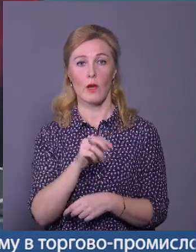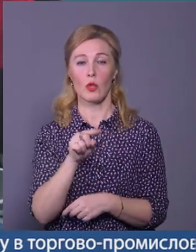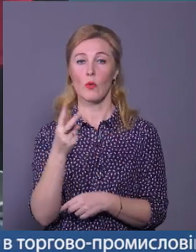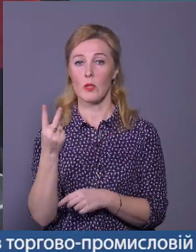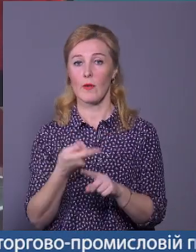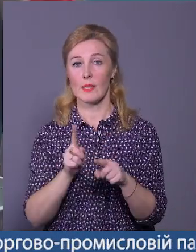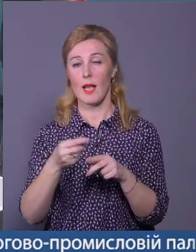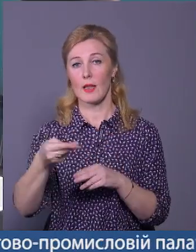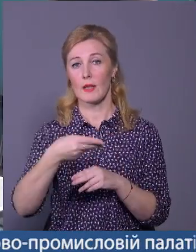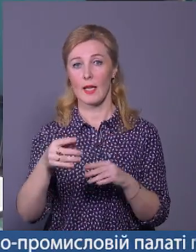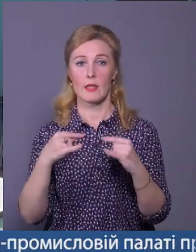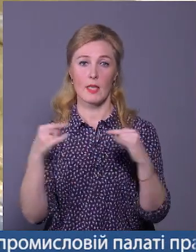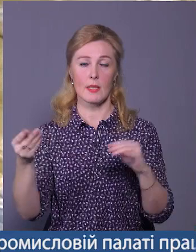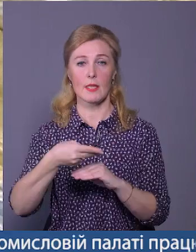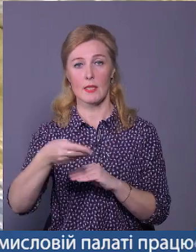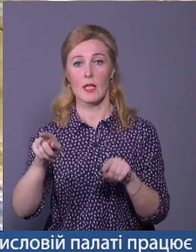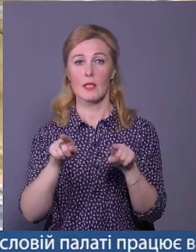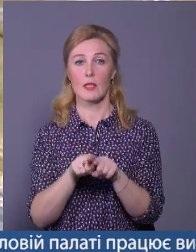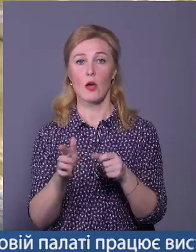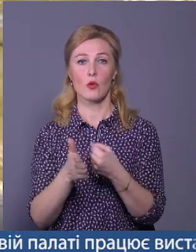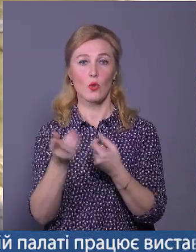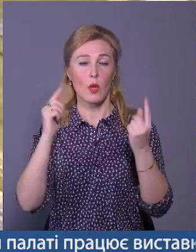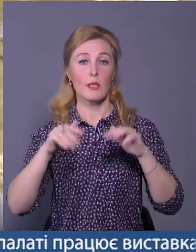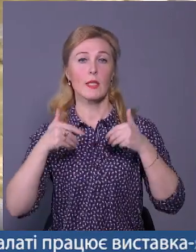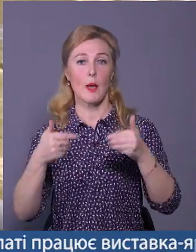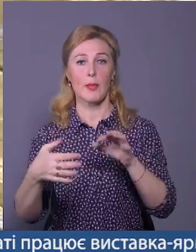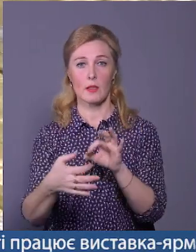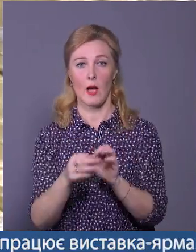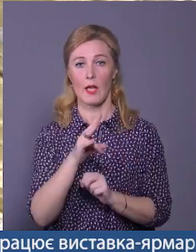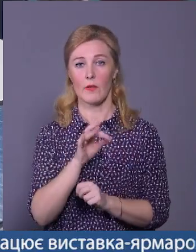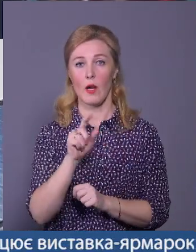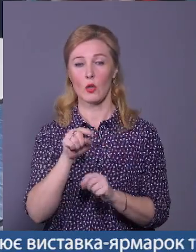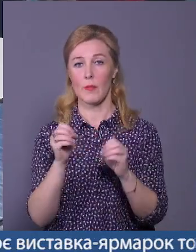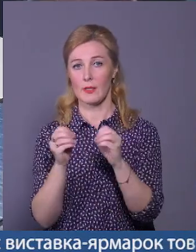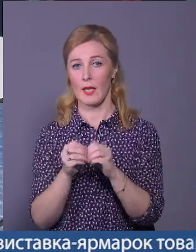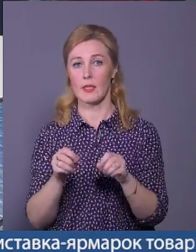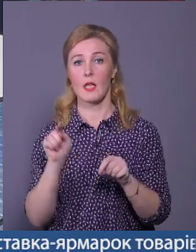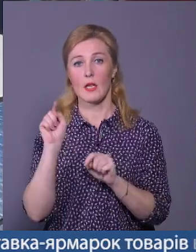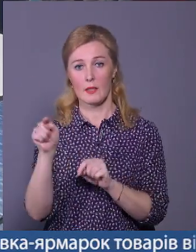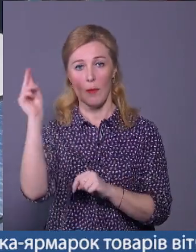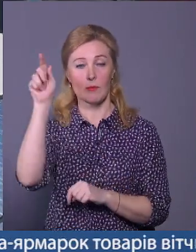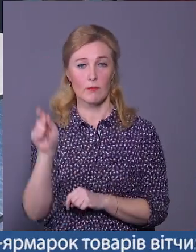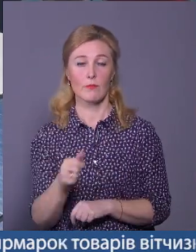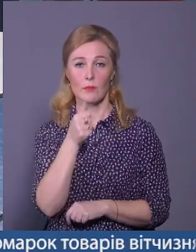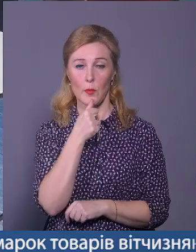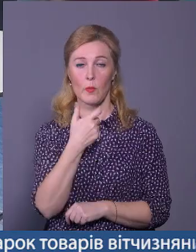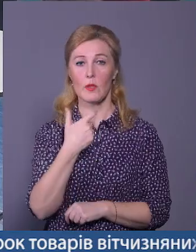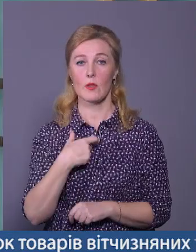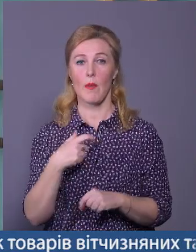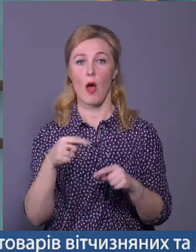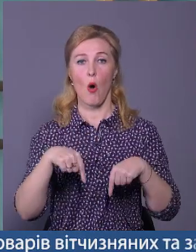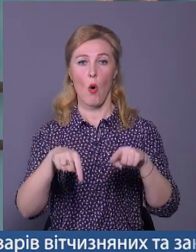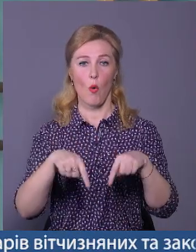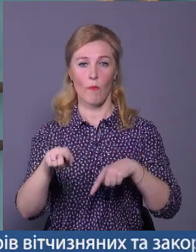Це теніс та теніс настільний. Також до ініціативи приєднався НВК номер десять. Тамтешні школярі спробували себе у футзалі.